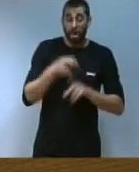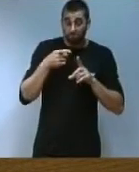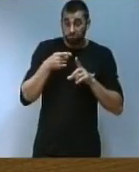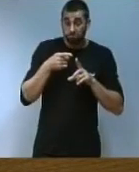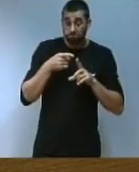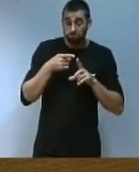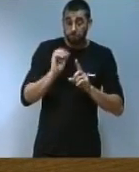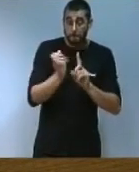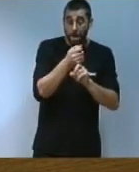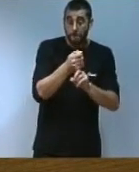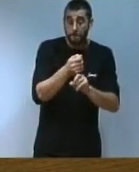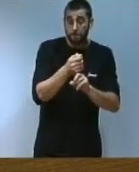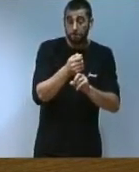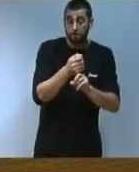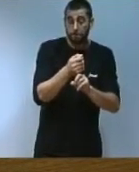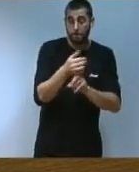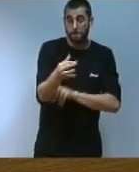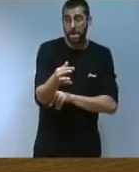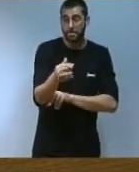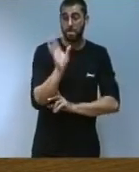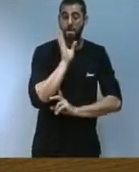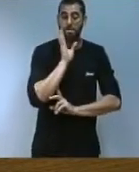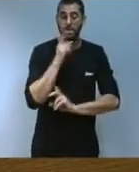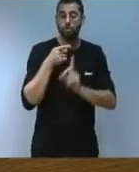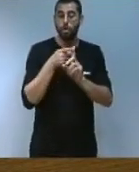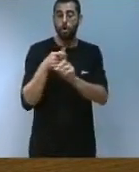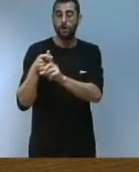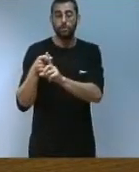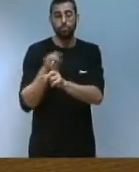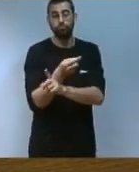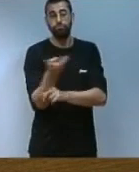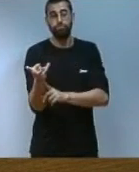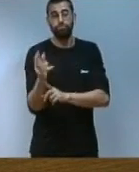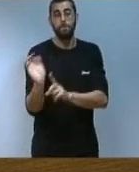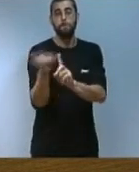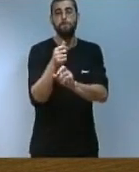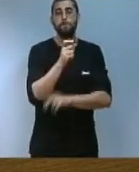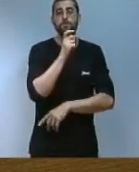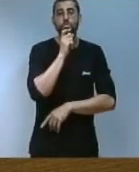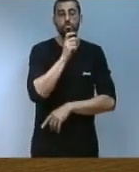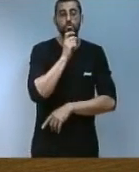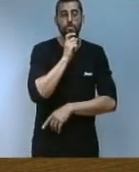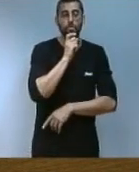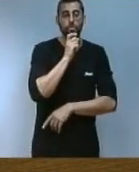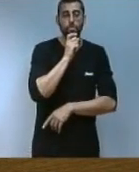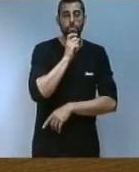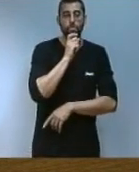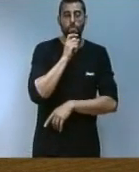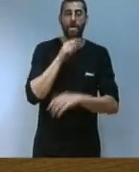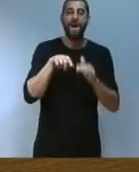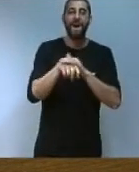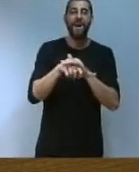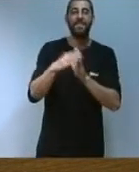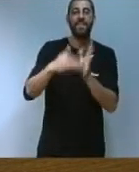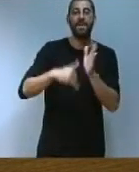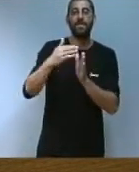objectius referits abans per avançar en la necessària descarbonització de l'economia engegarem l'Agència Valenciana